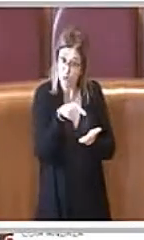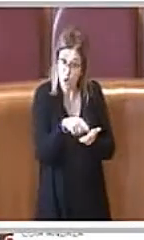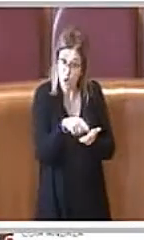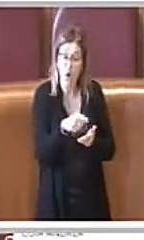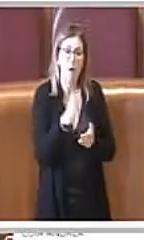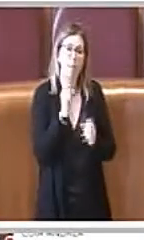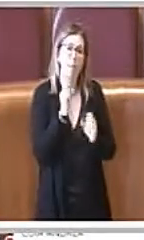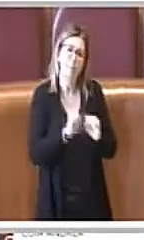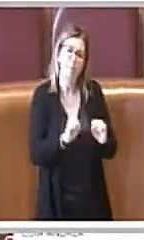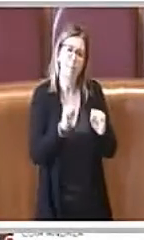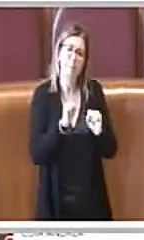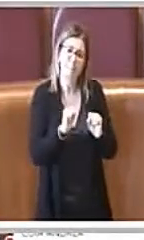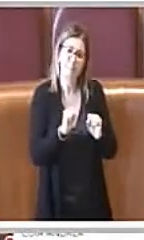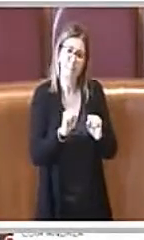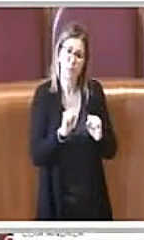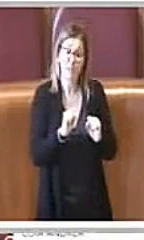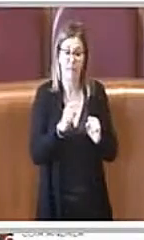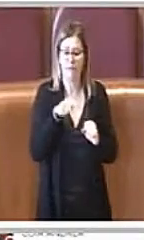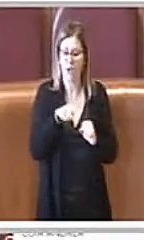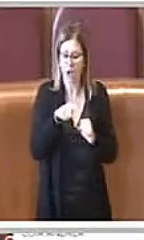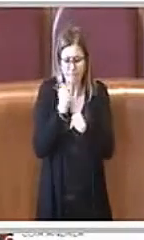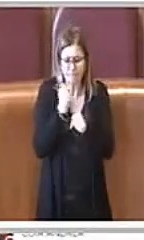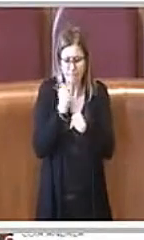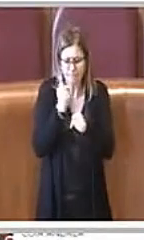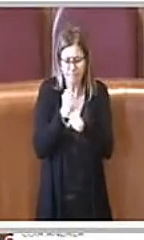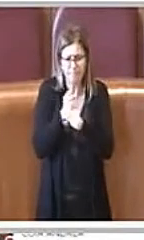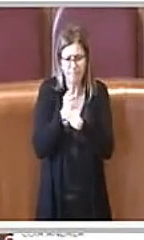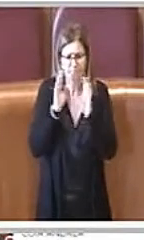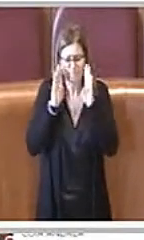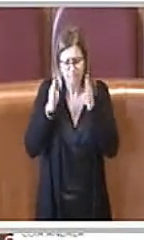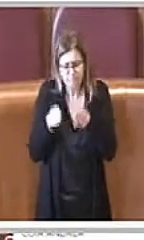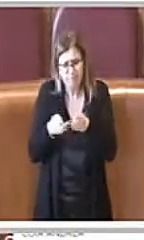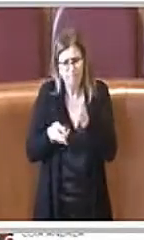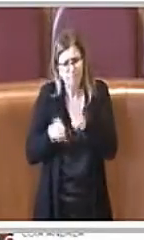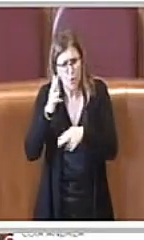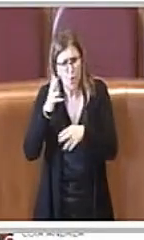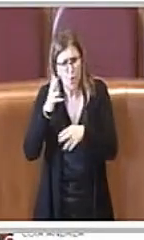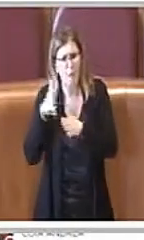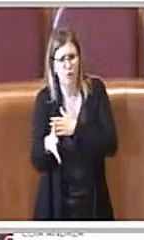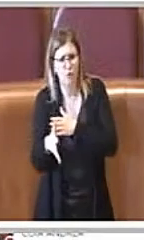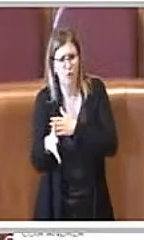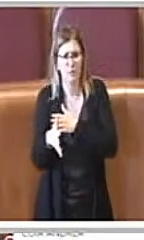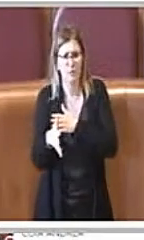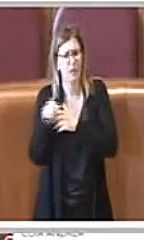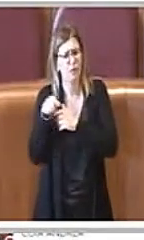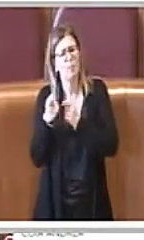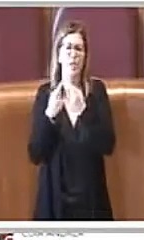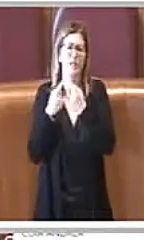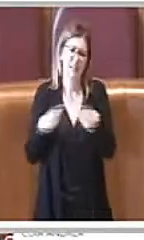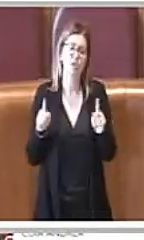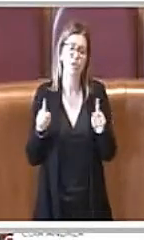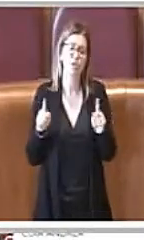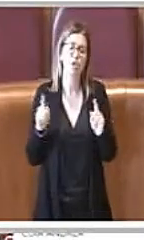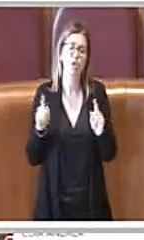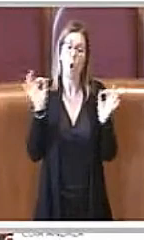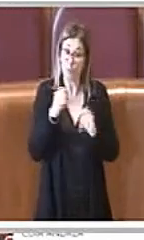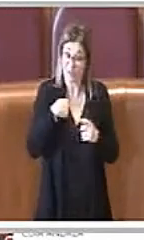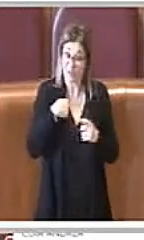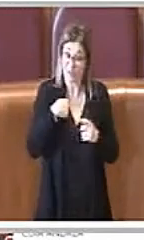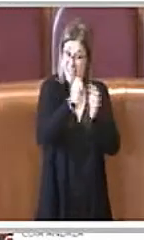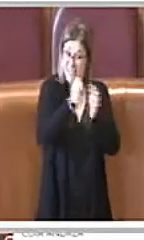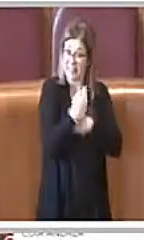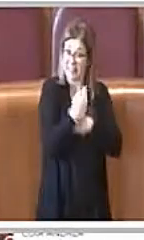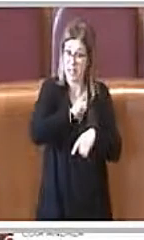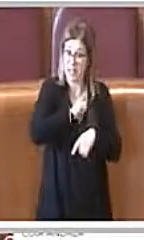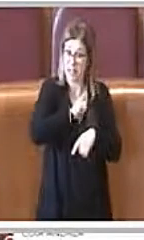eventualmente di approfondimento diverso, oppure come abbiamo fatto noi nel nostro emendamento, intanto abbiamo